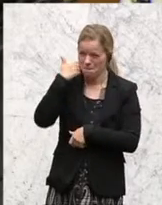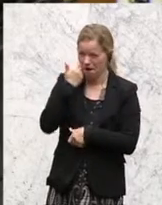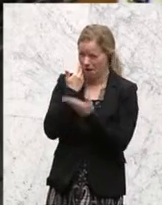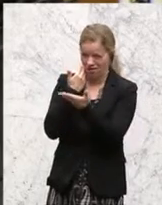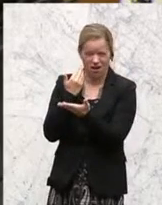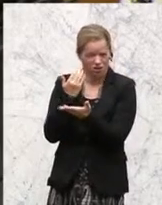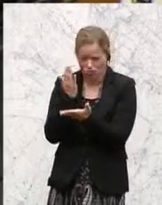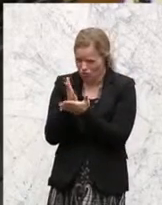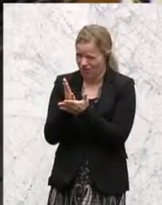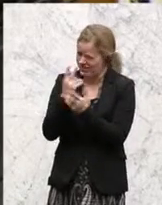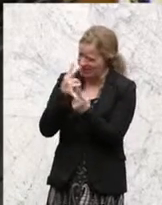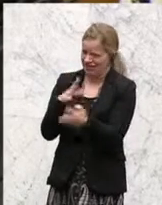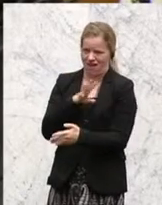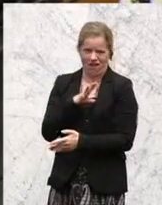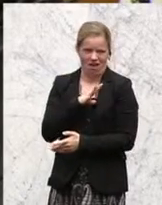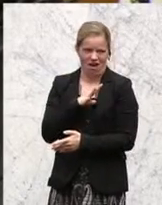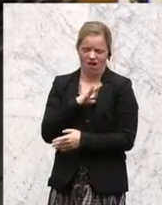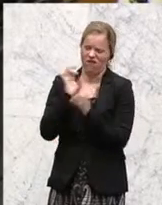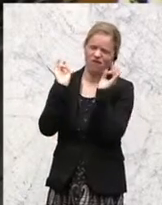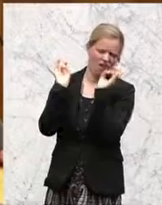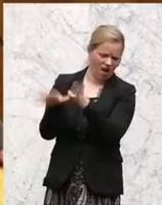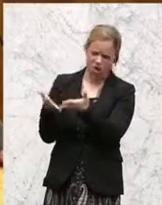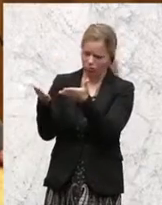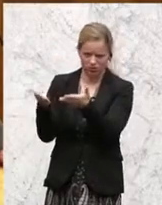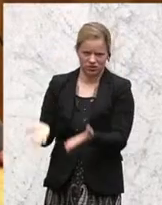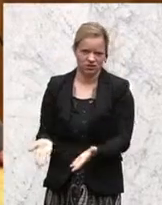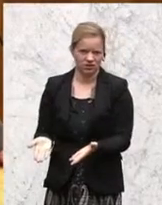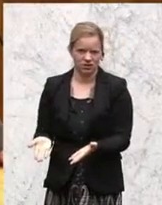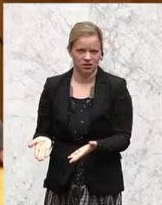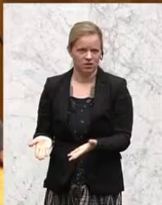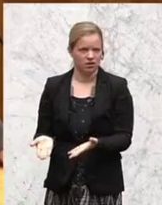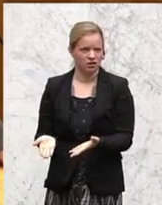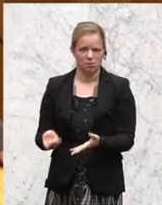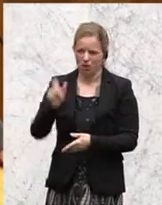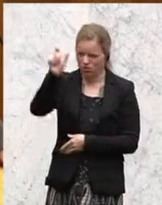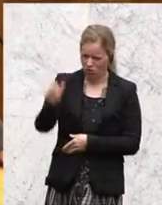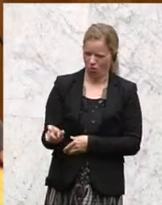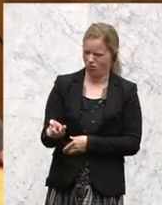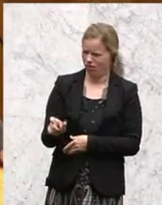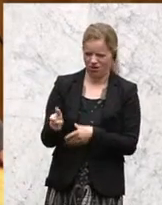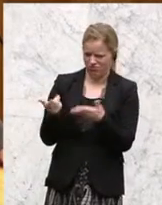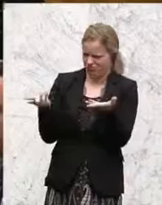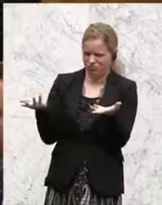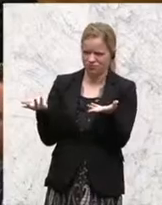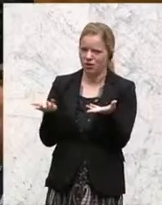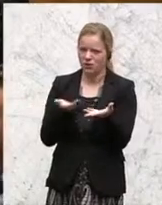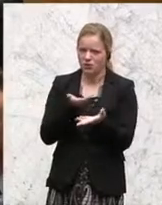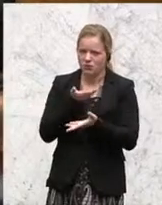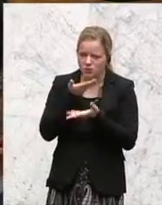verwahrlosten und zum Teil im Stich gelassenen Menschen nicht geschützt werden. Wir haben ein Recht, das zu erfahren.